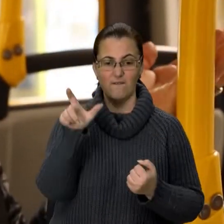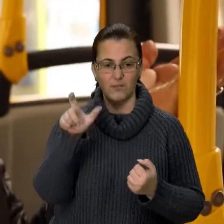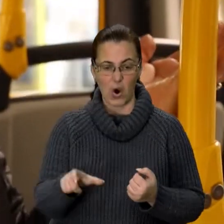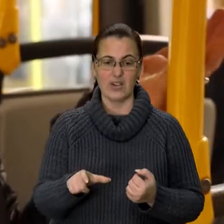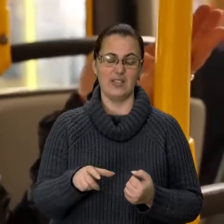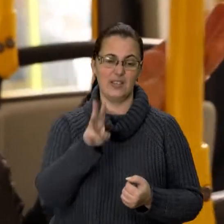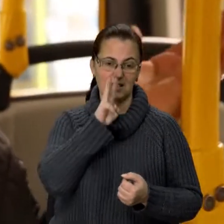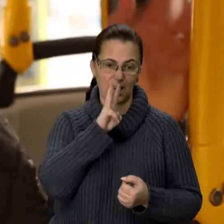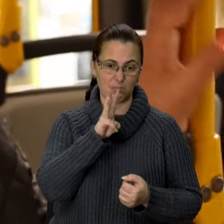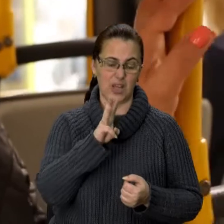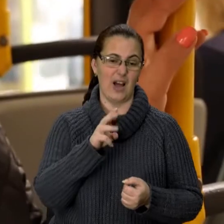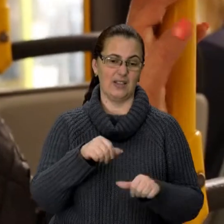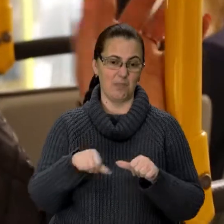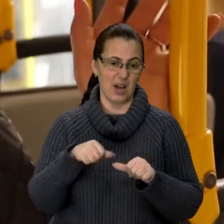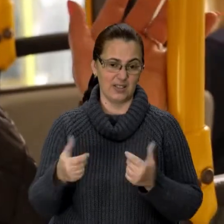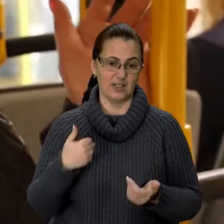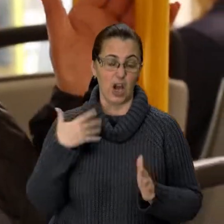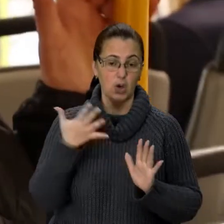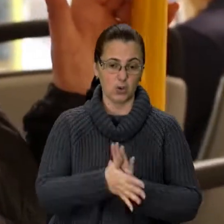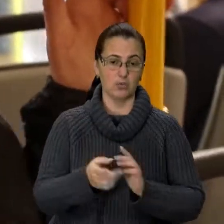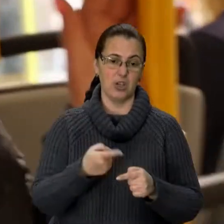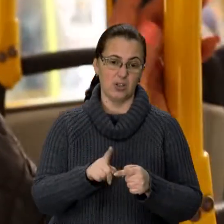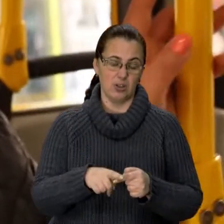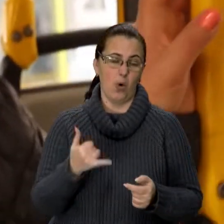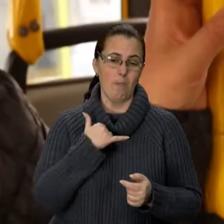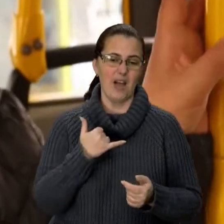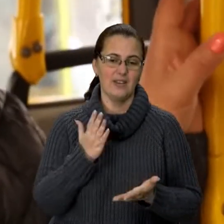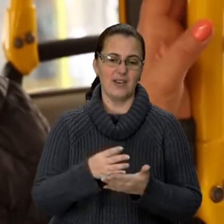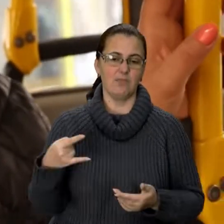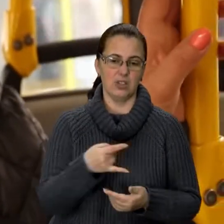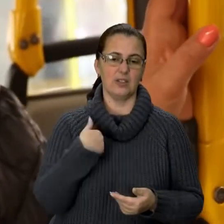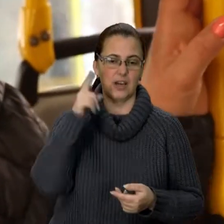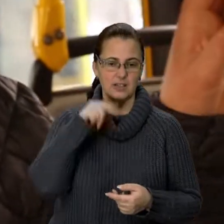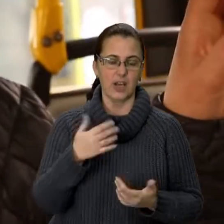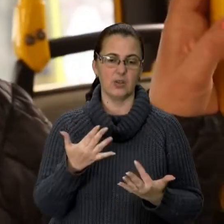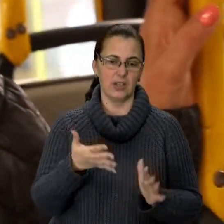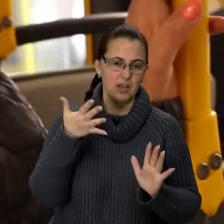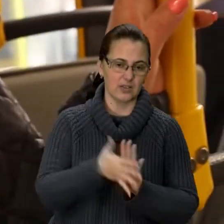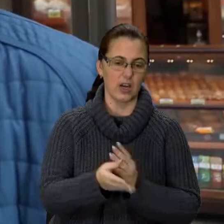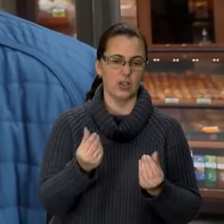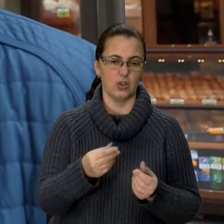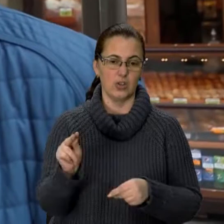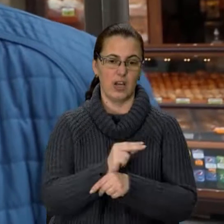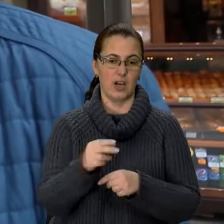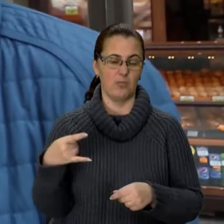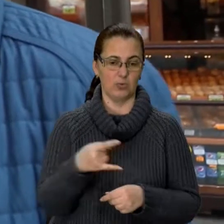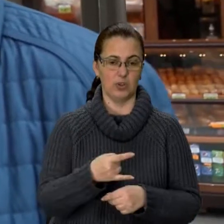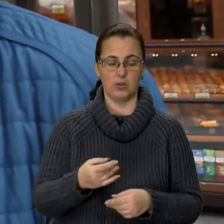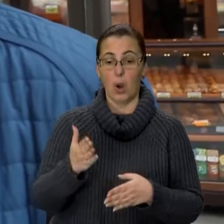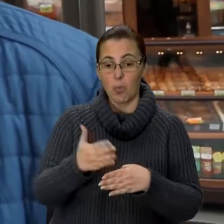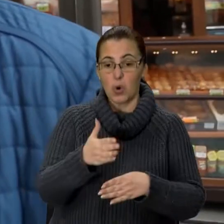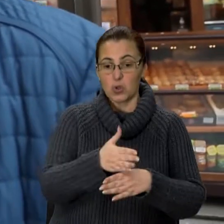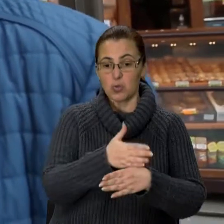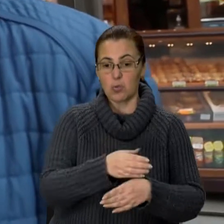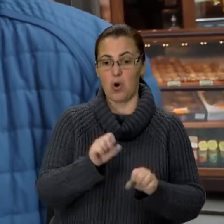ізнос машини. Я розумію, що це також автомобіль до мої. Я знаю, скільки коштів витрачається на ремонт автомобіля. Якось поступово можна, але